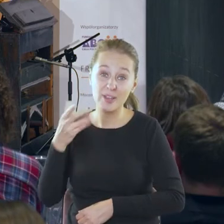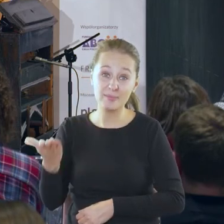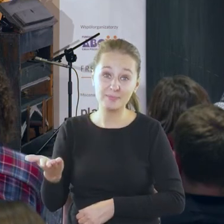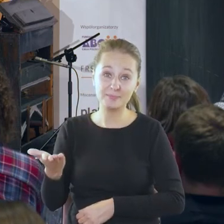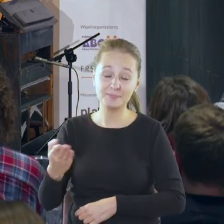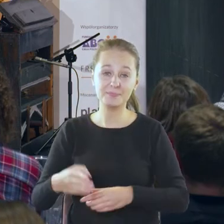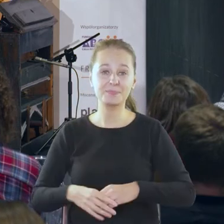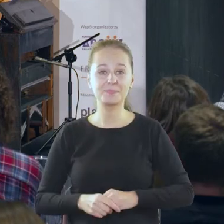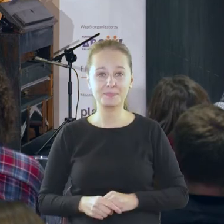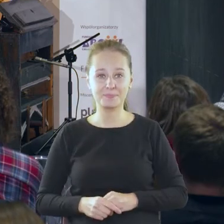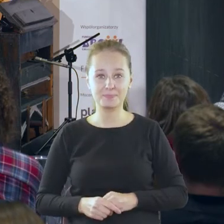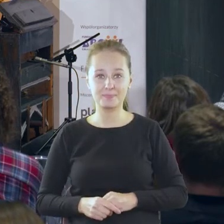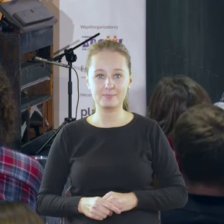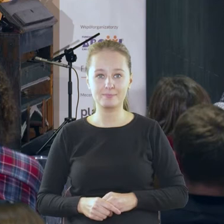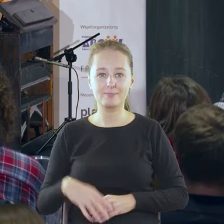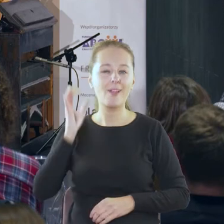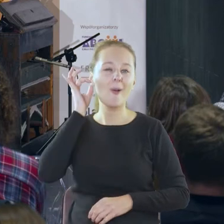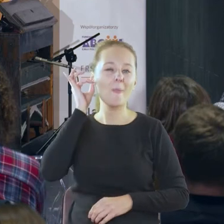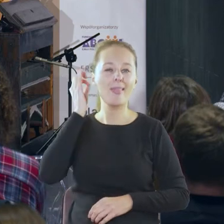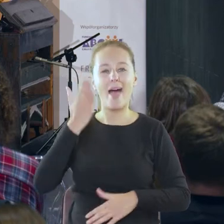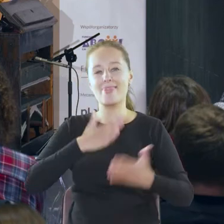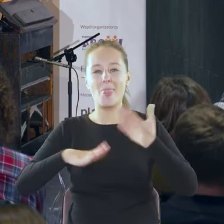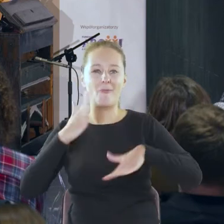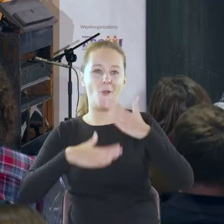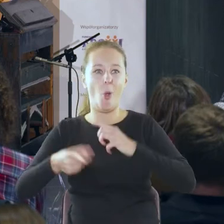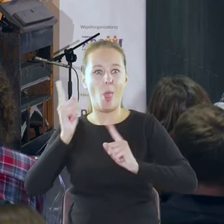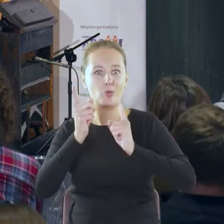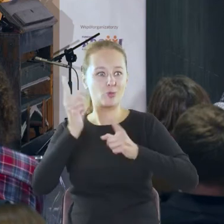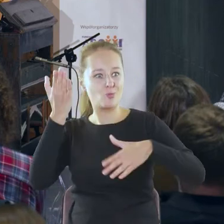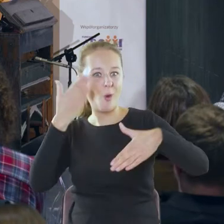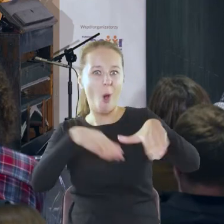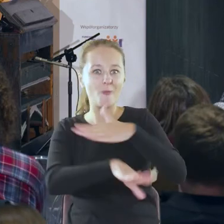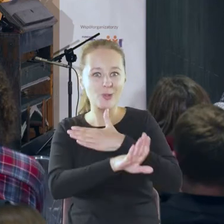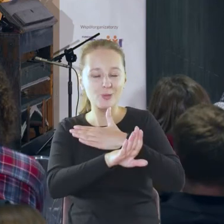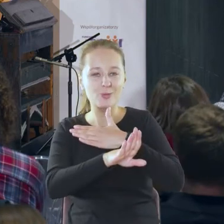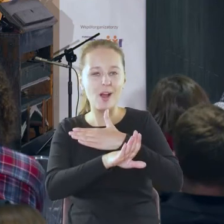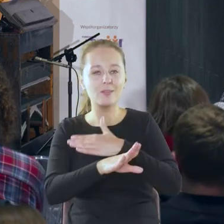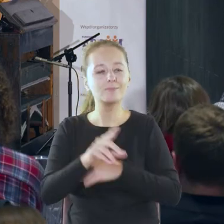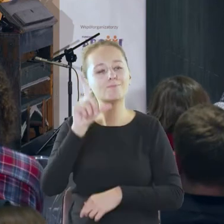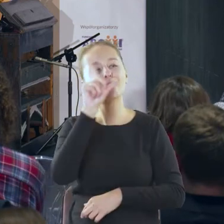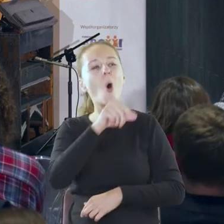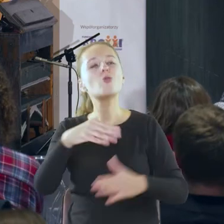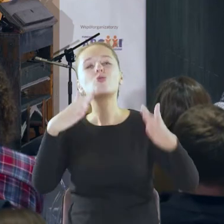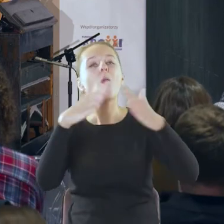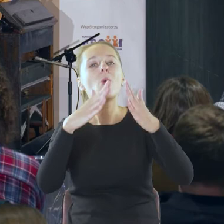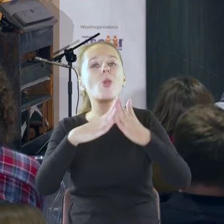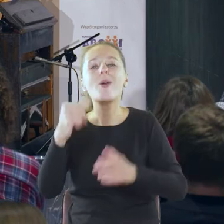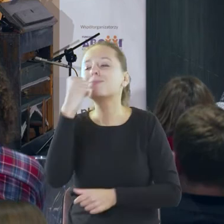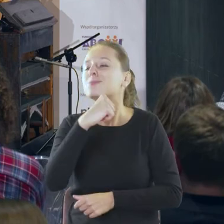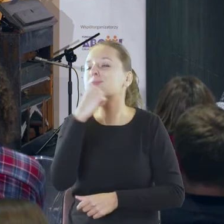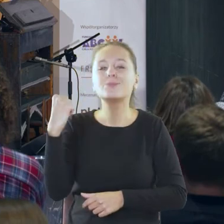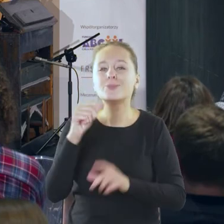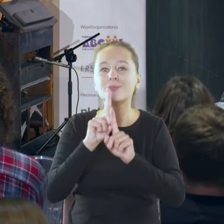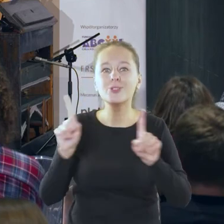Pani z wyroku rada, jak wpadła, tak wypada. Bierzy nocą do domu, nic nie mówiąc